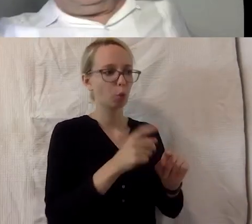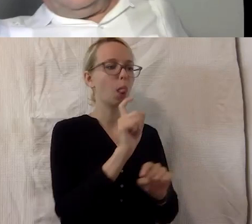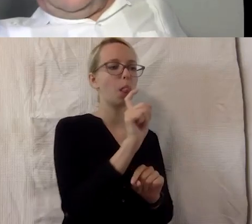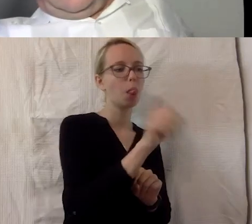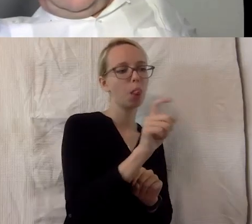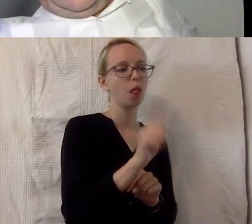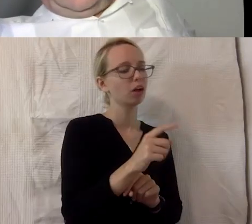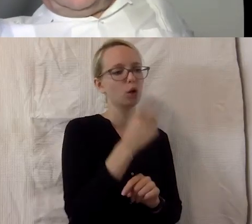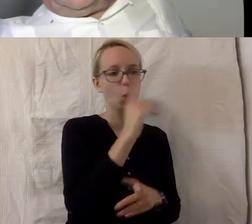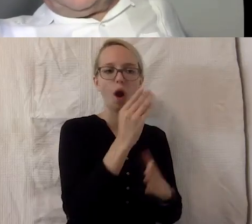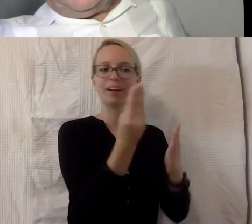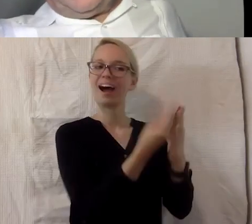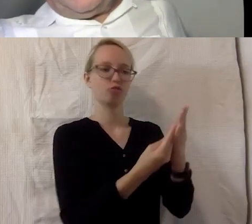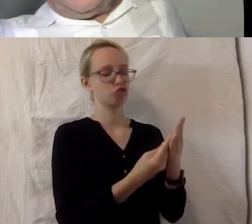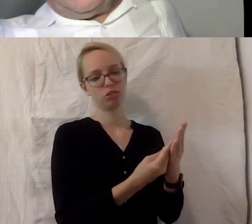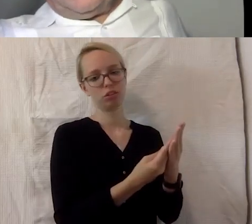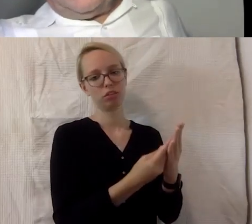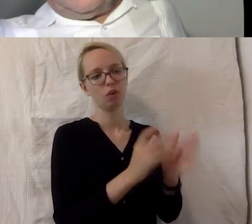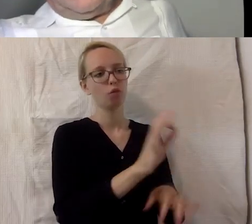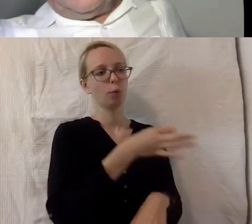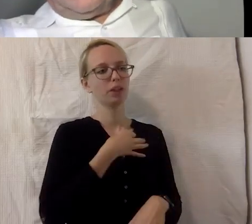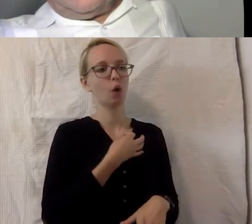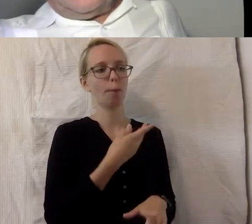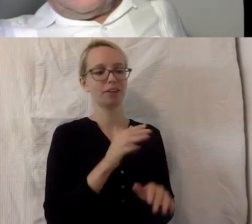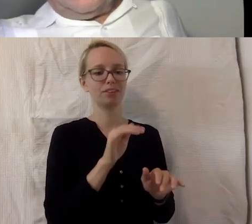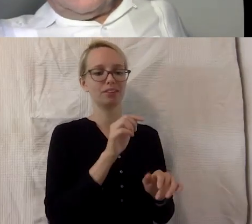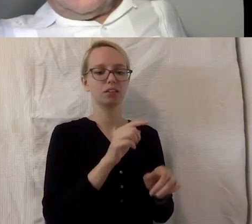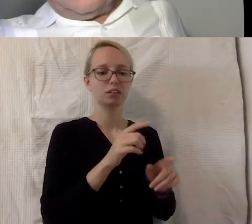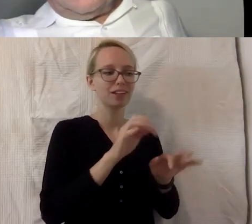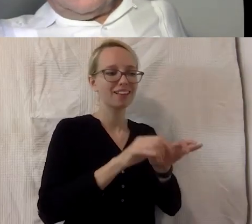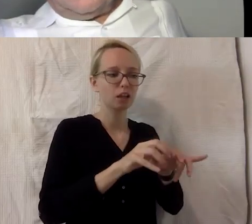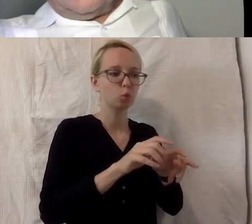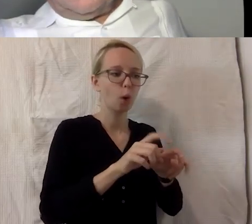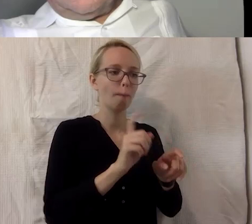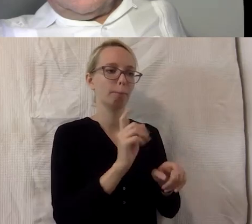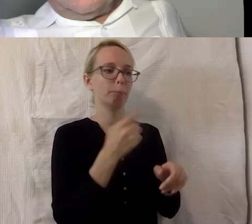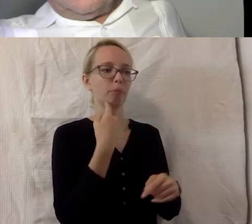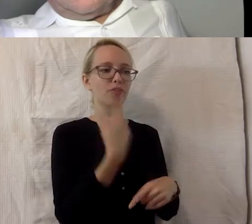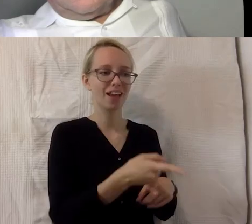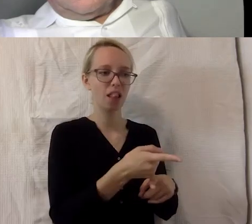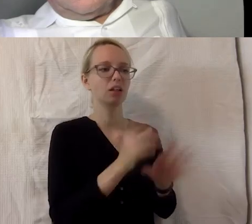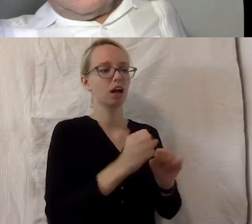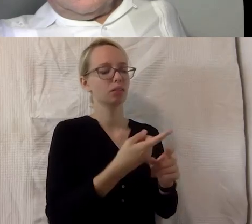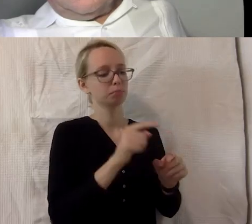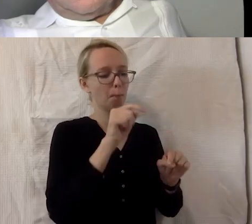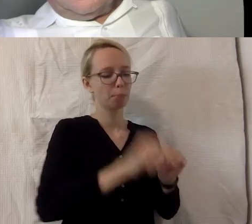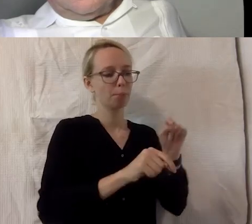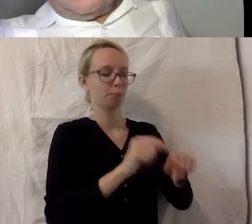nur grafisch dargestellt sind, sondern für mich auch mit Tastaturbefehlen erreichbar sind. Es braucht Informationen